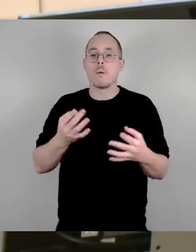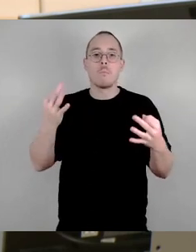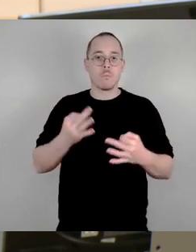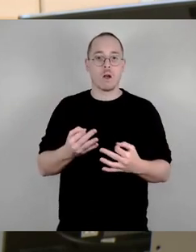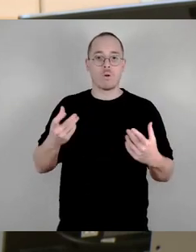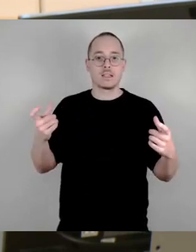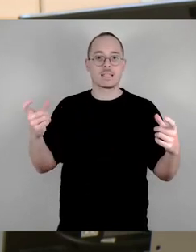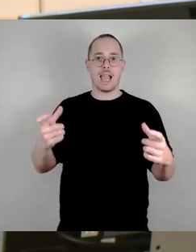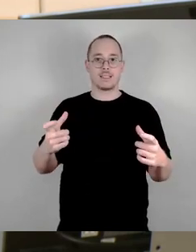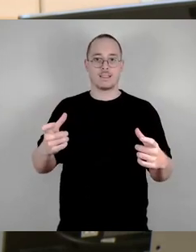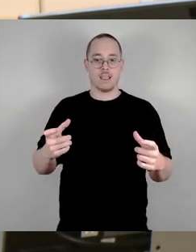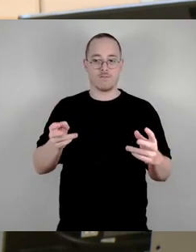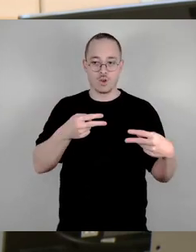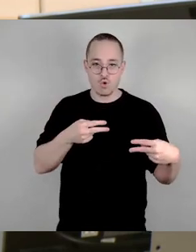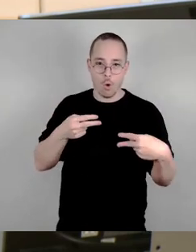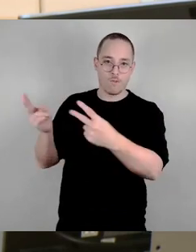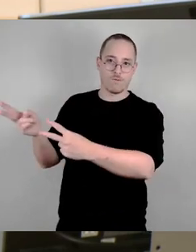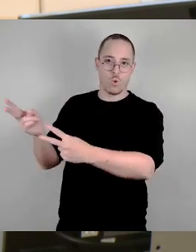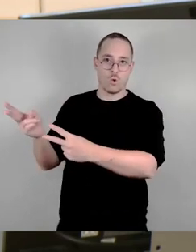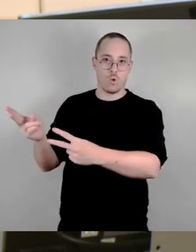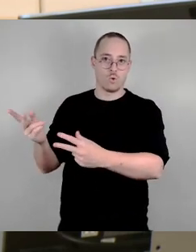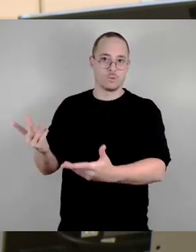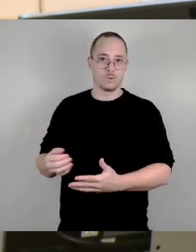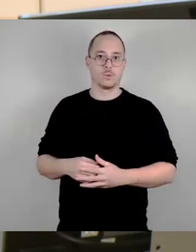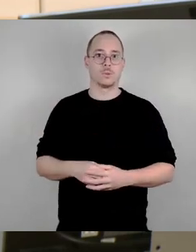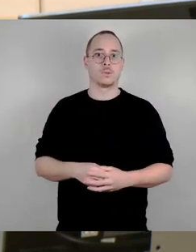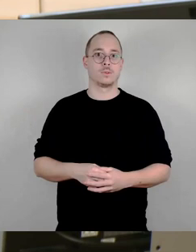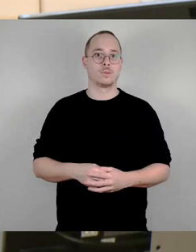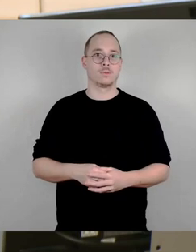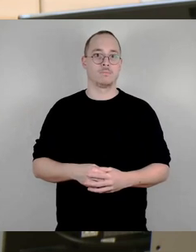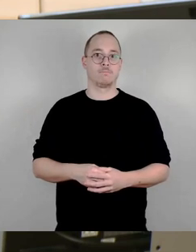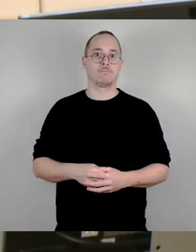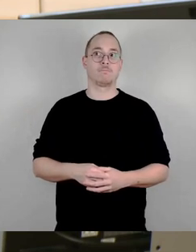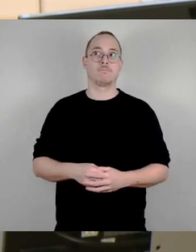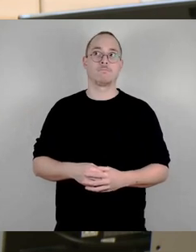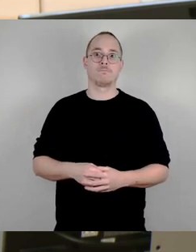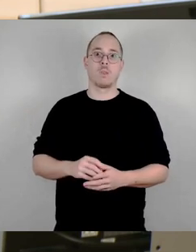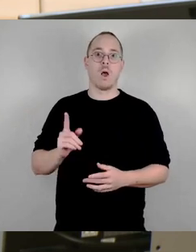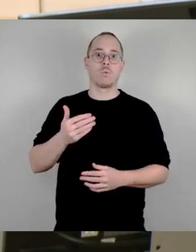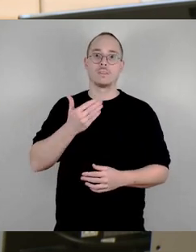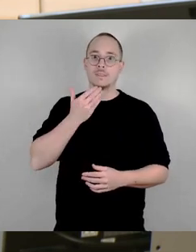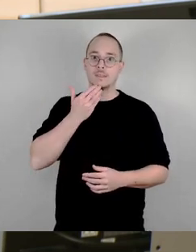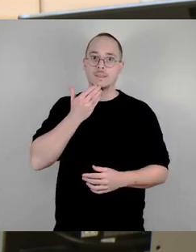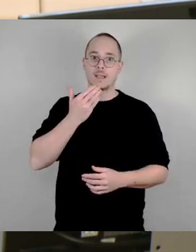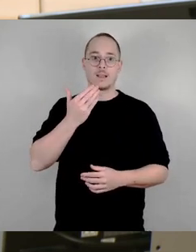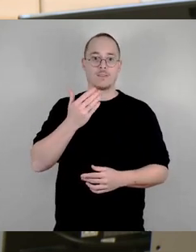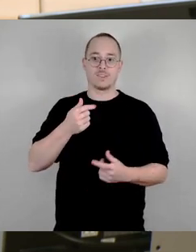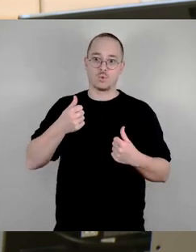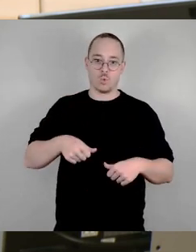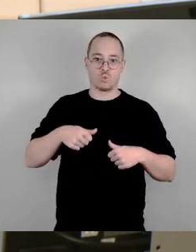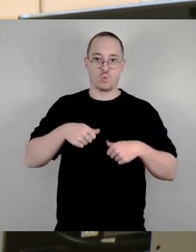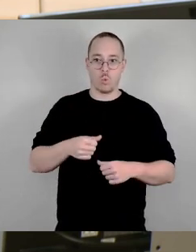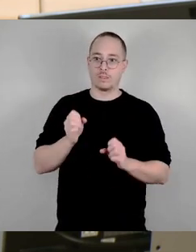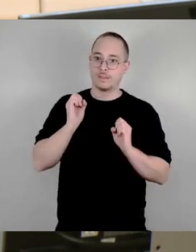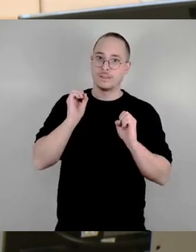sei Dank, dass es im Moment gibt, wir dank vehementem Druck und klaren Signale jetzt an